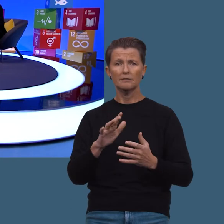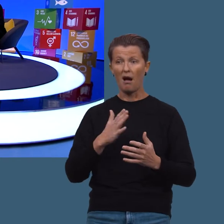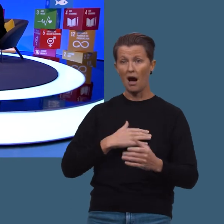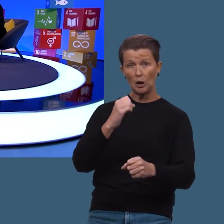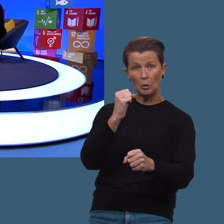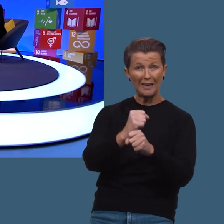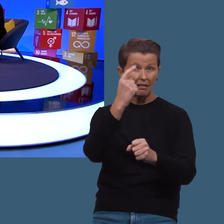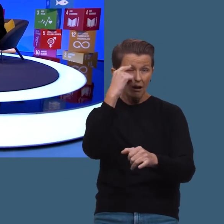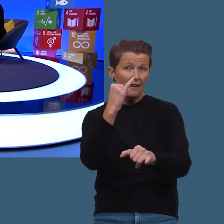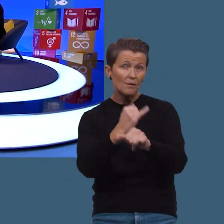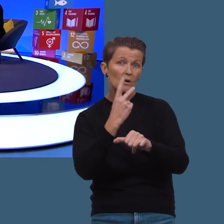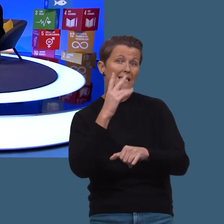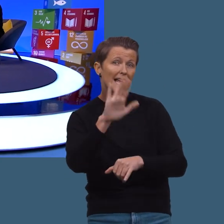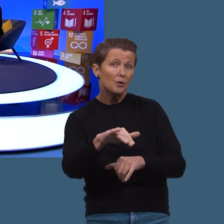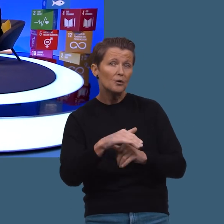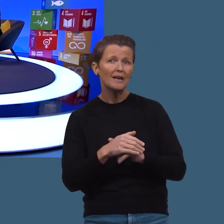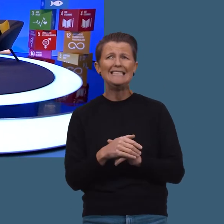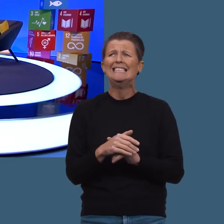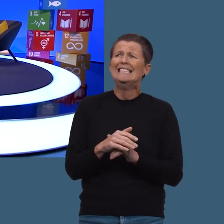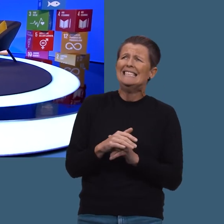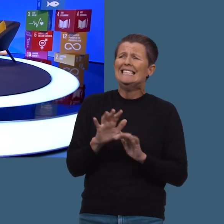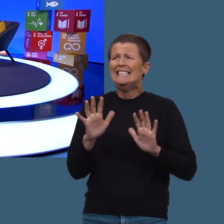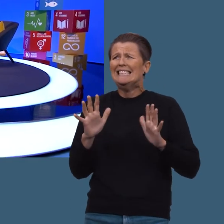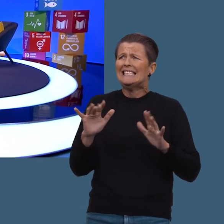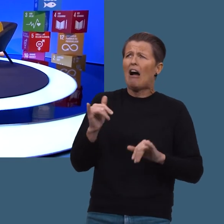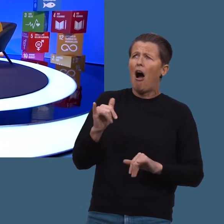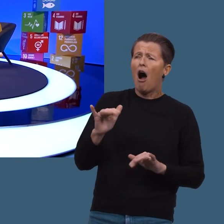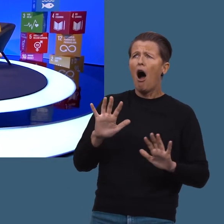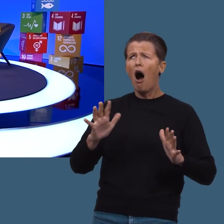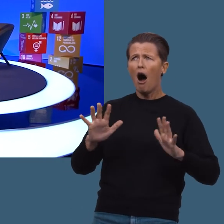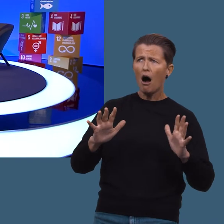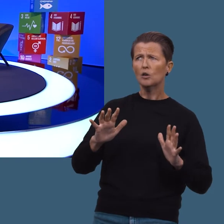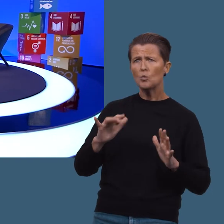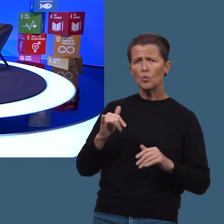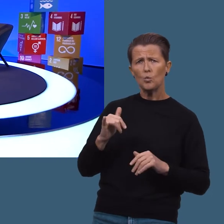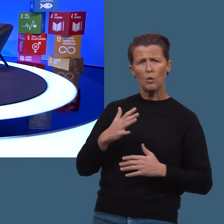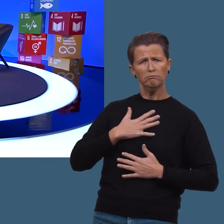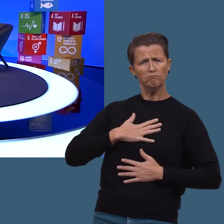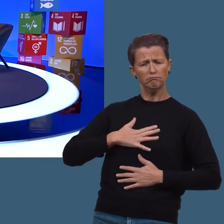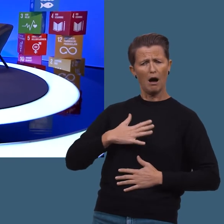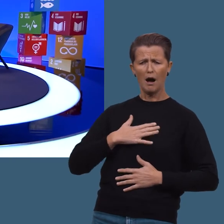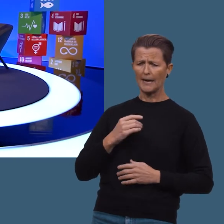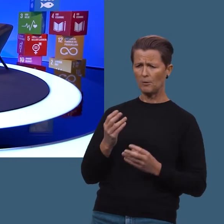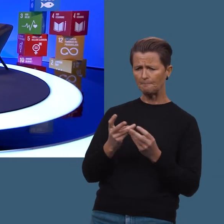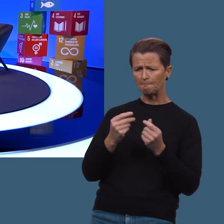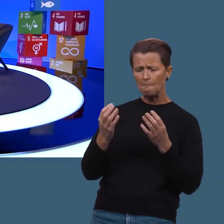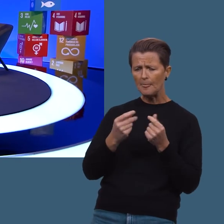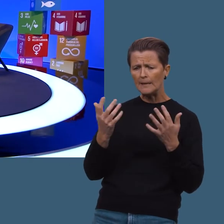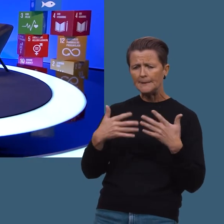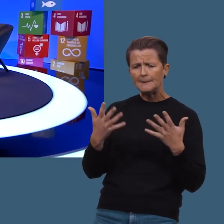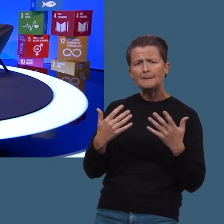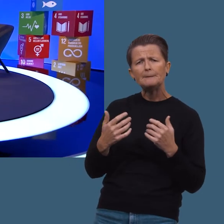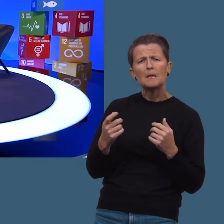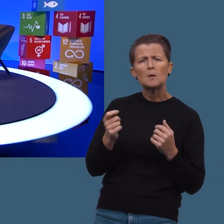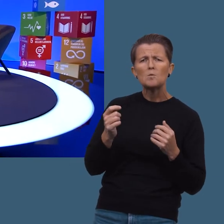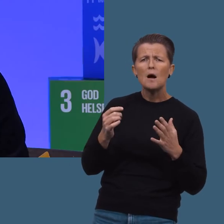konkrete tanker på hvordan det skal se ut? Altså det, ja, jeg tror nok det. Vi ser det må